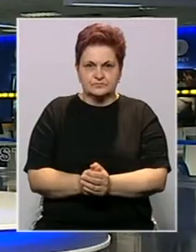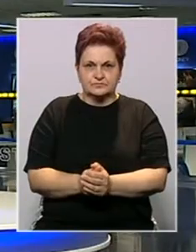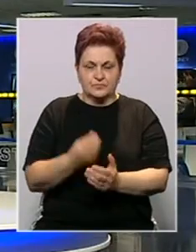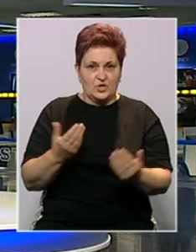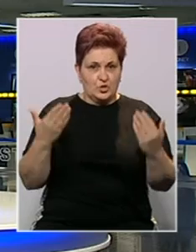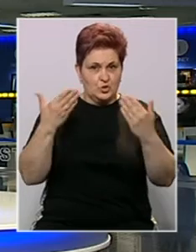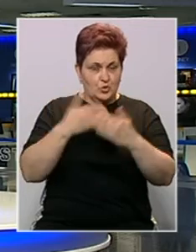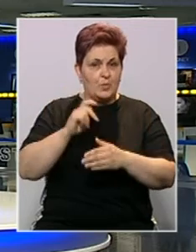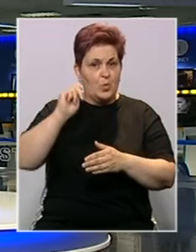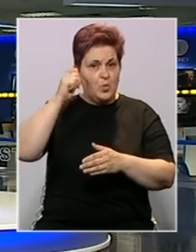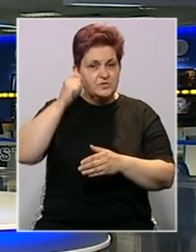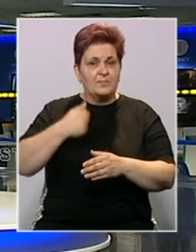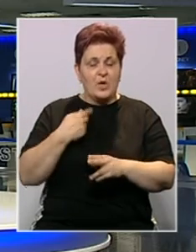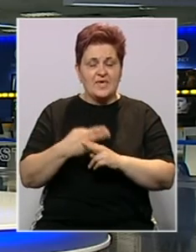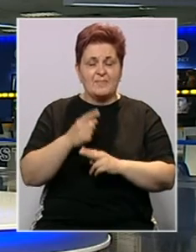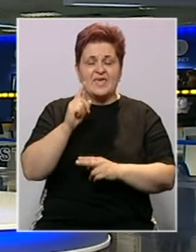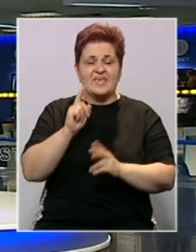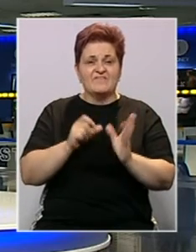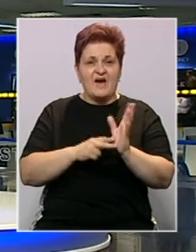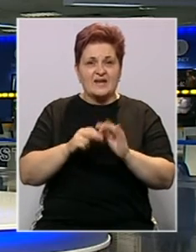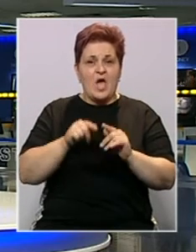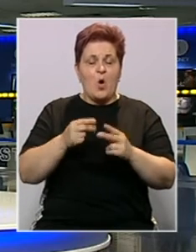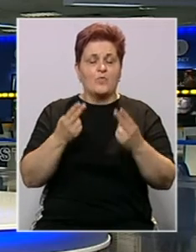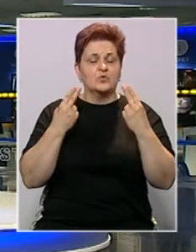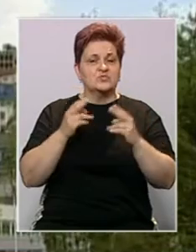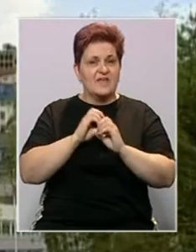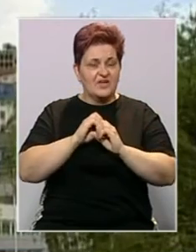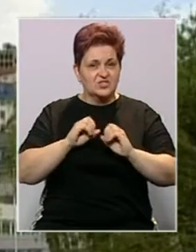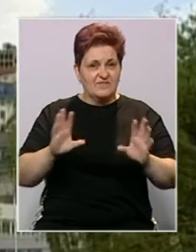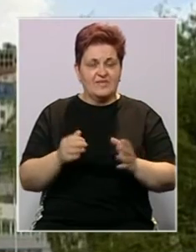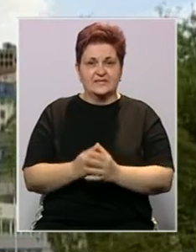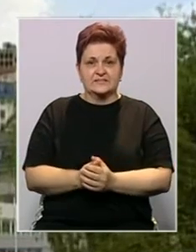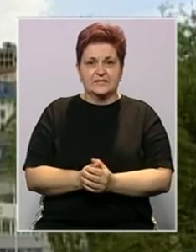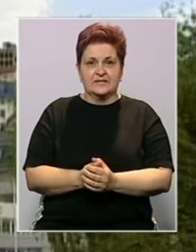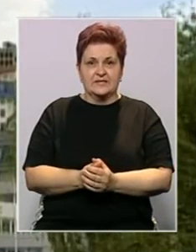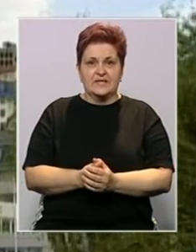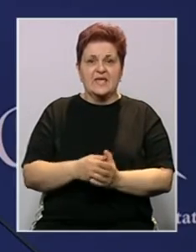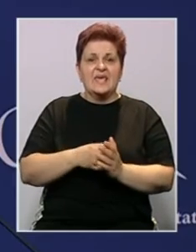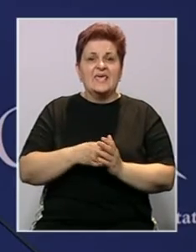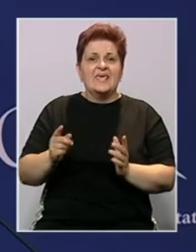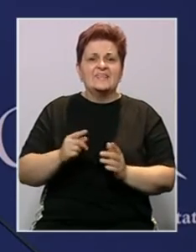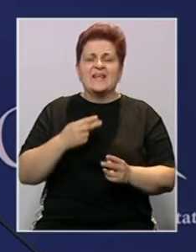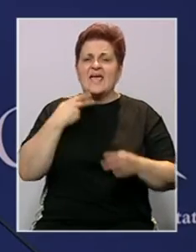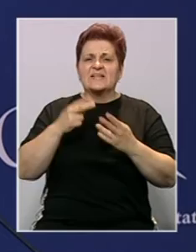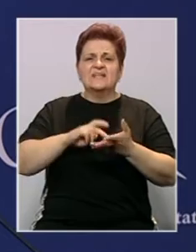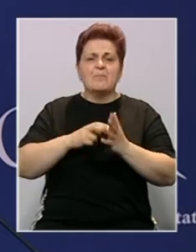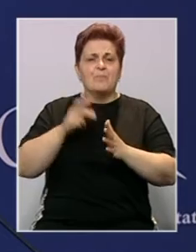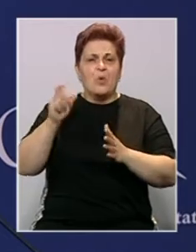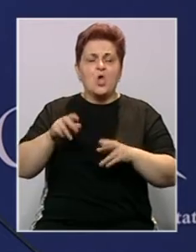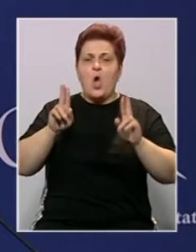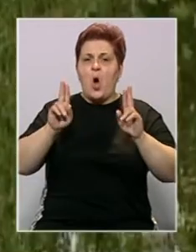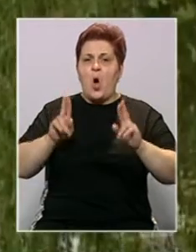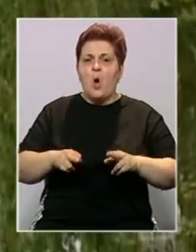Dobro večer u Dnevniku, moje ime Ivana Crnogorac, ovo su najvažnije vijesti. I dalje se nižu reakcije političkih aktera